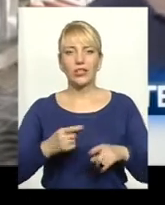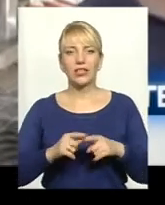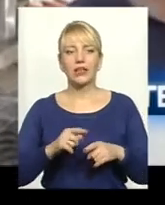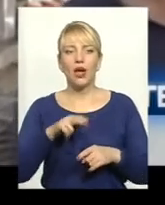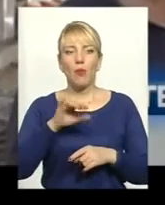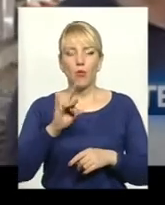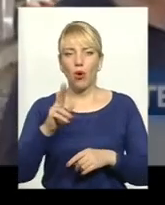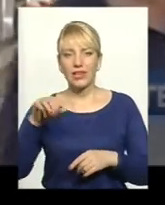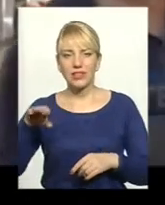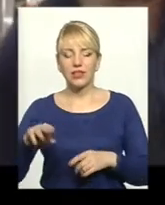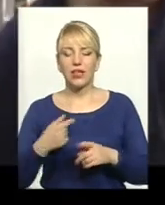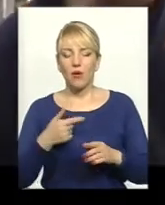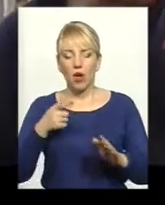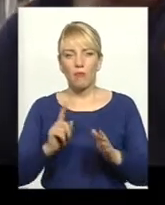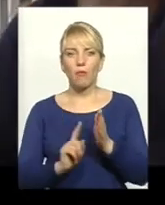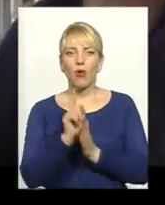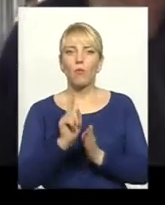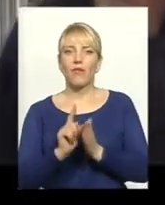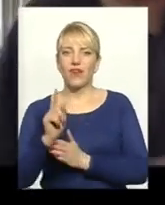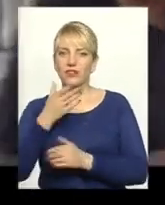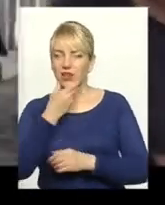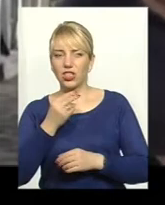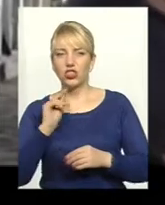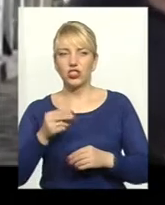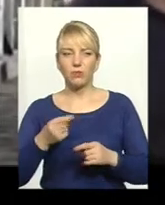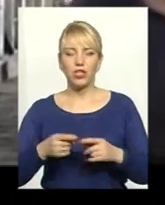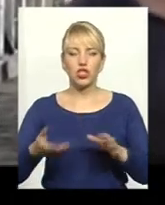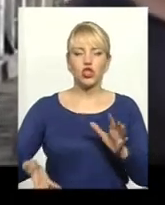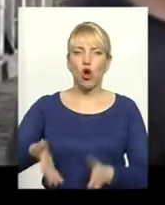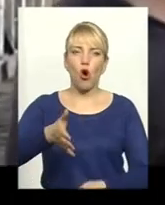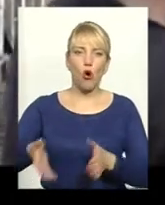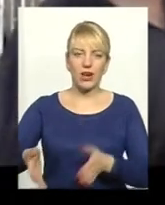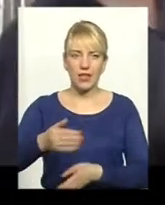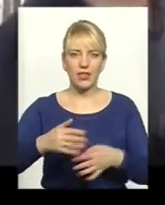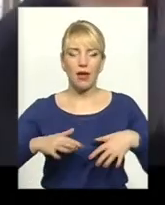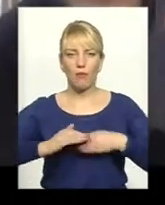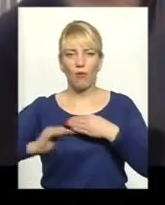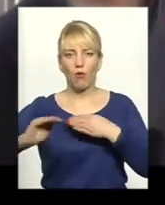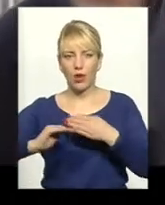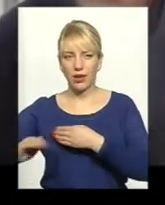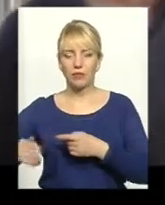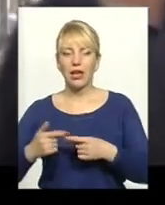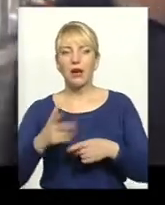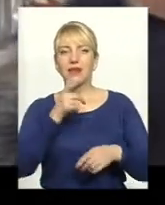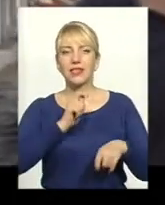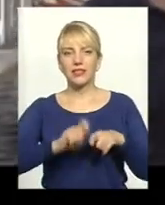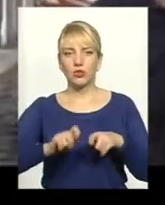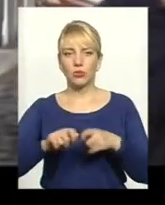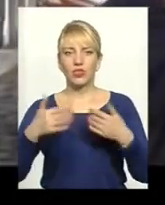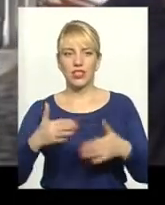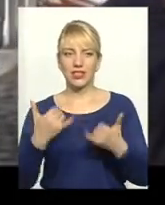рядки прогріваються краще, ніж повністю зорене поле. Це дозволяє сіяти вже на початку серпня. Протестуємо вже зараз.